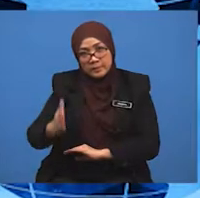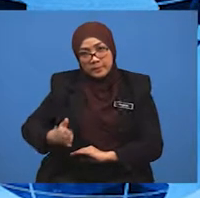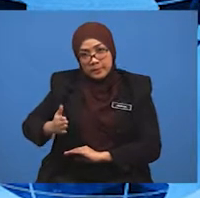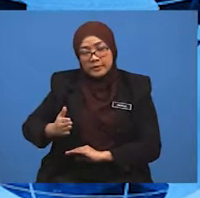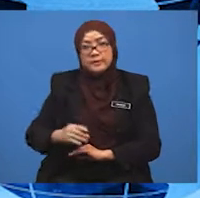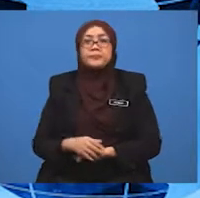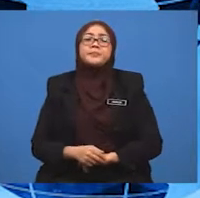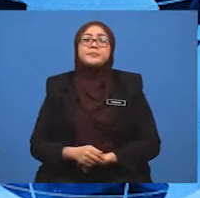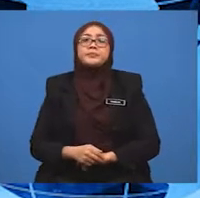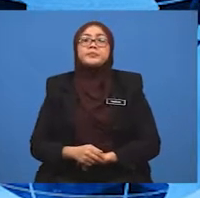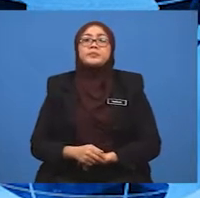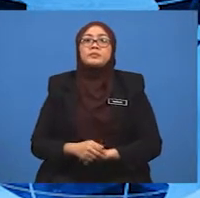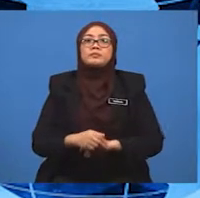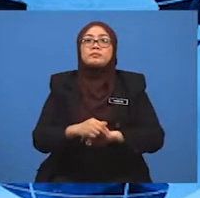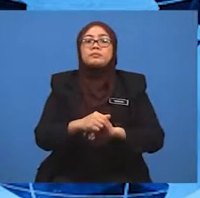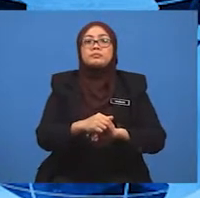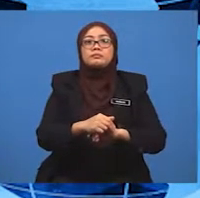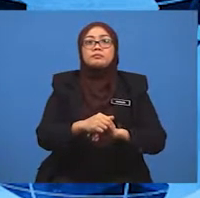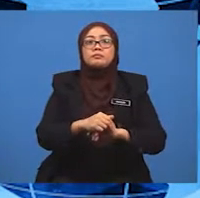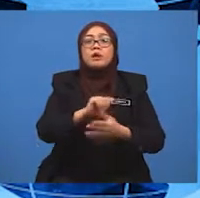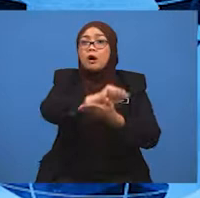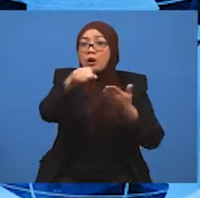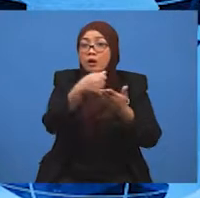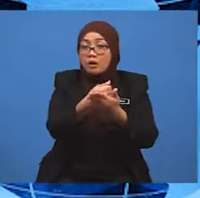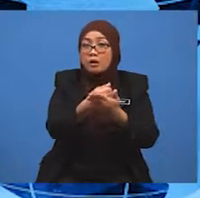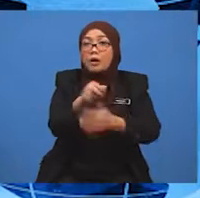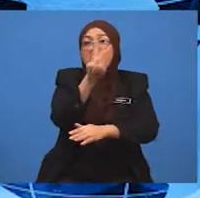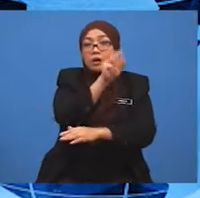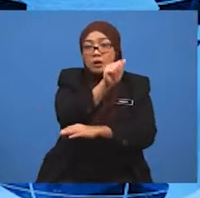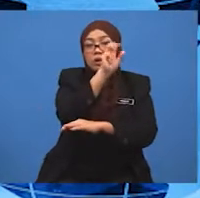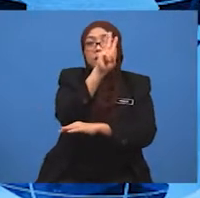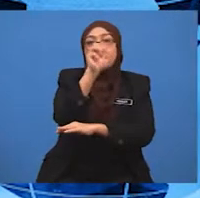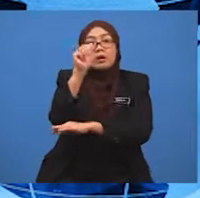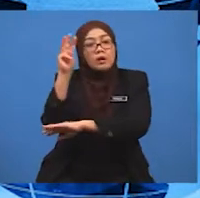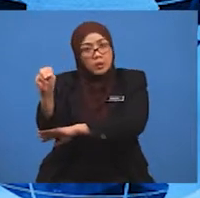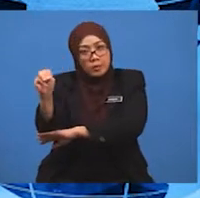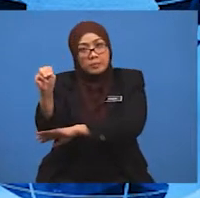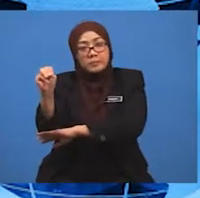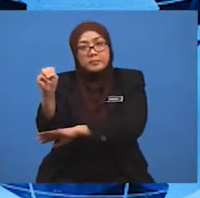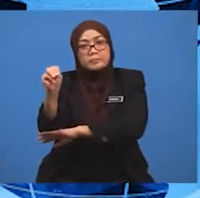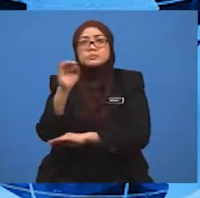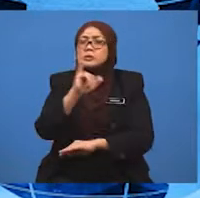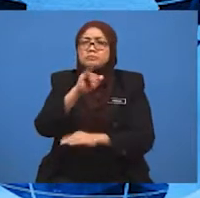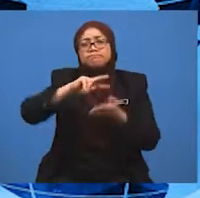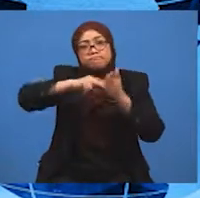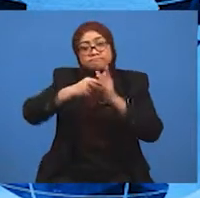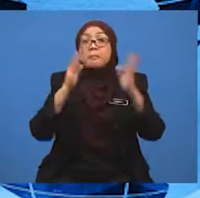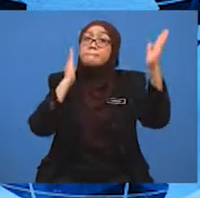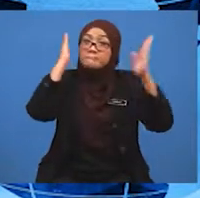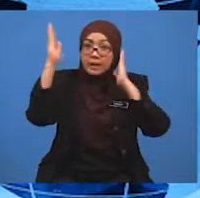Pengangkutan awam yang menggunakan jalan raya merujuk kepada bas,